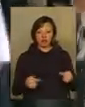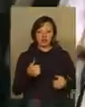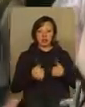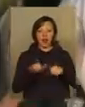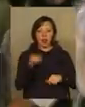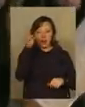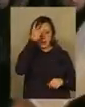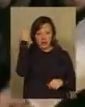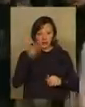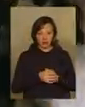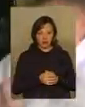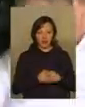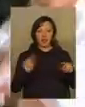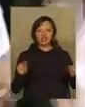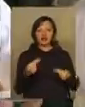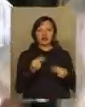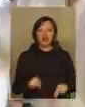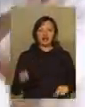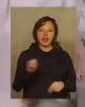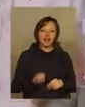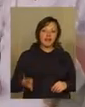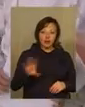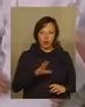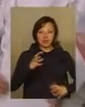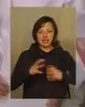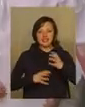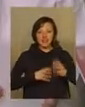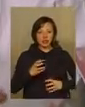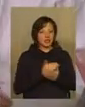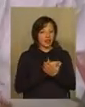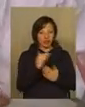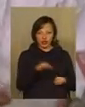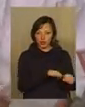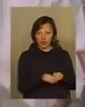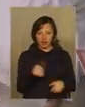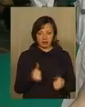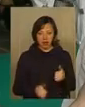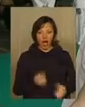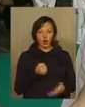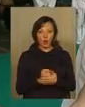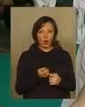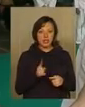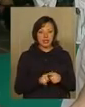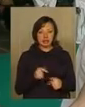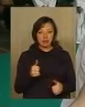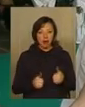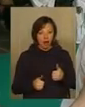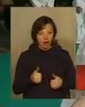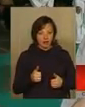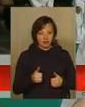змаганнях у Хмельницькому. Чемпіонати Європи, чемпіонати світу – це змагання на вищого рівня. До цих змагань